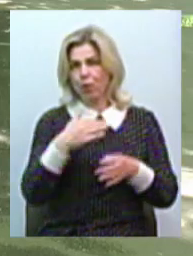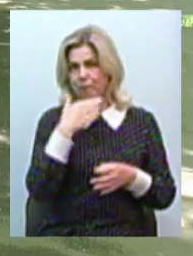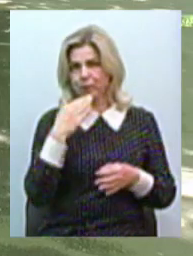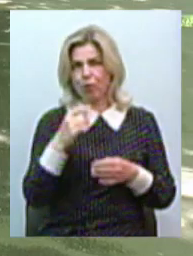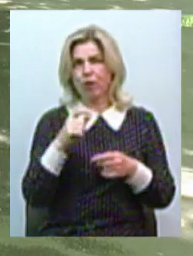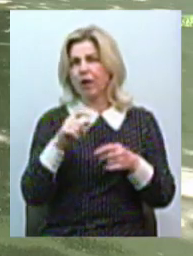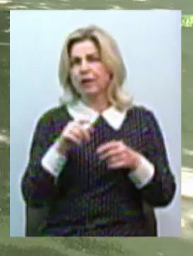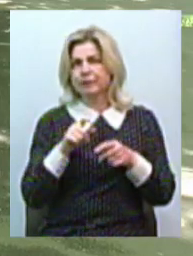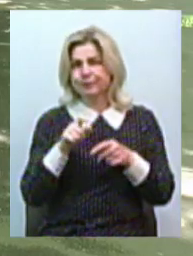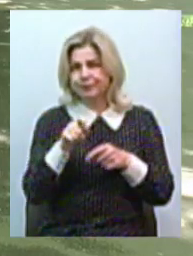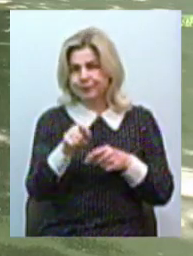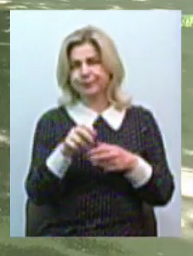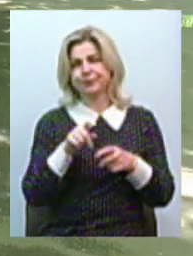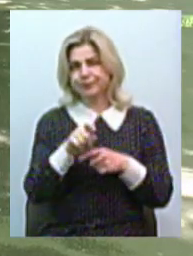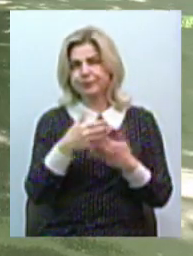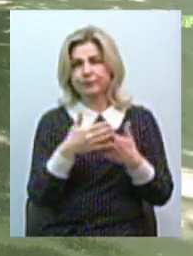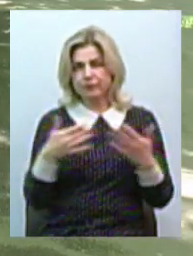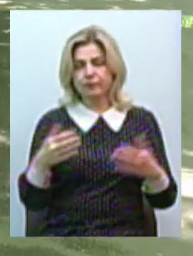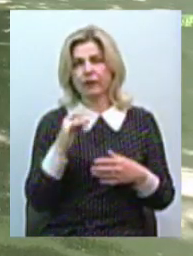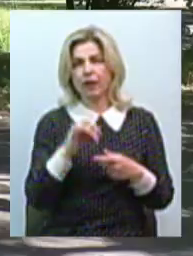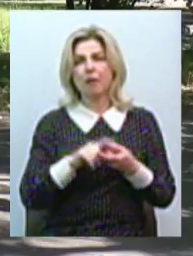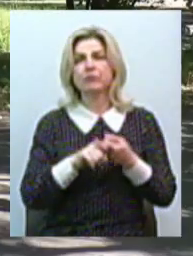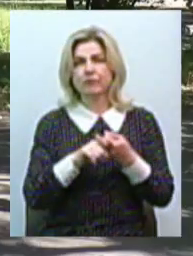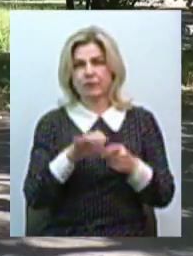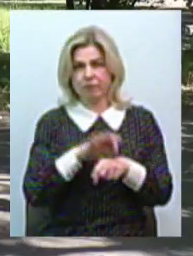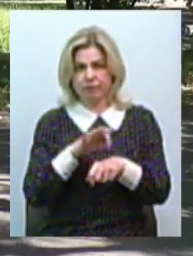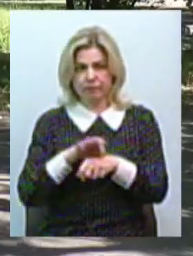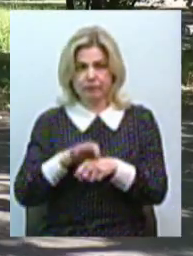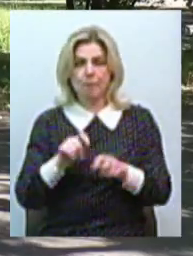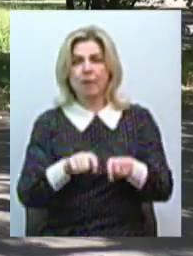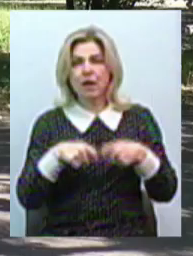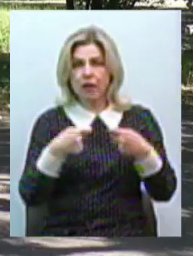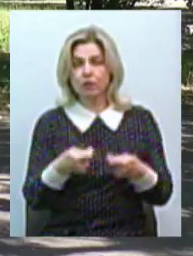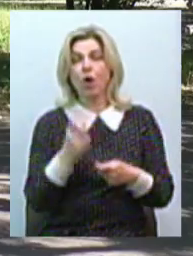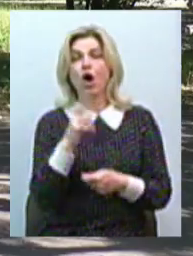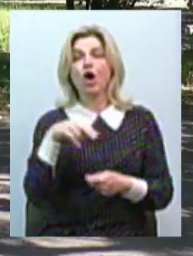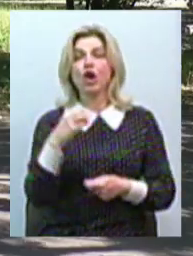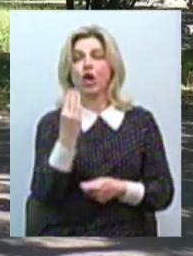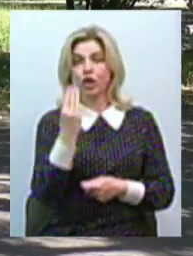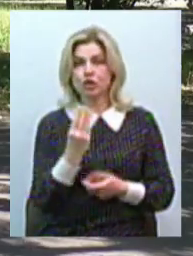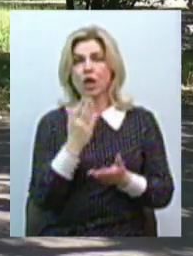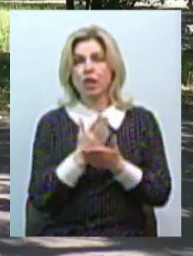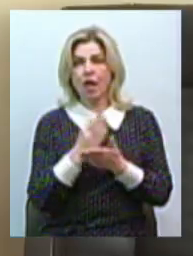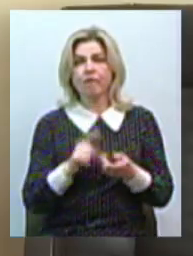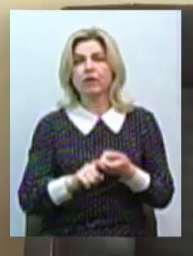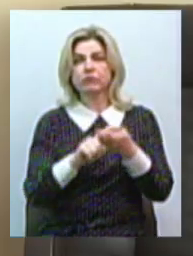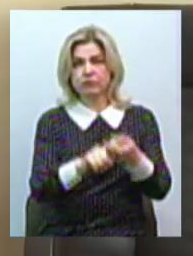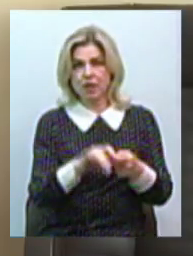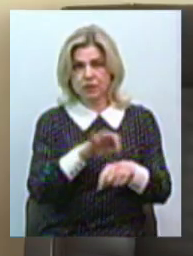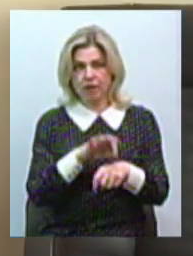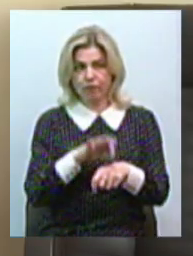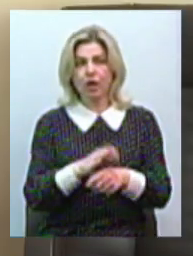реєструюється і кліщів енцефаліти. Тому кліщі саме є переносниками цих захворювань. Є від чого